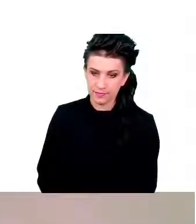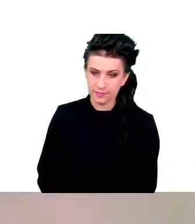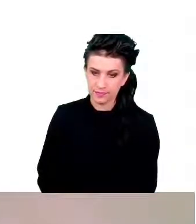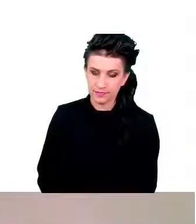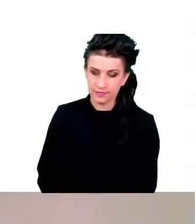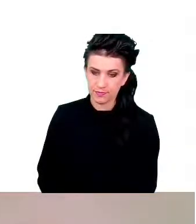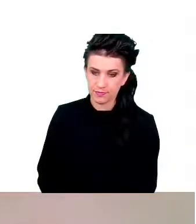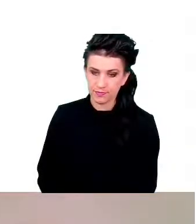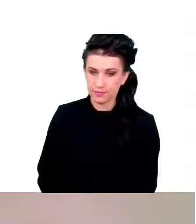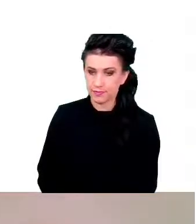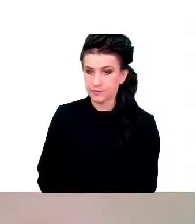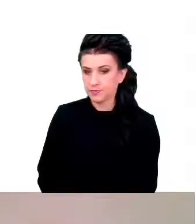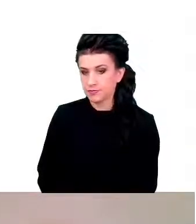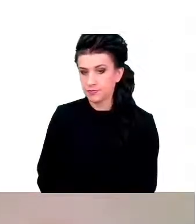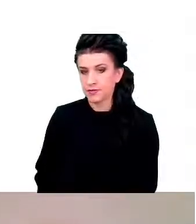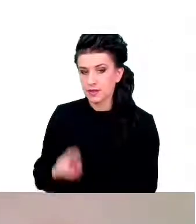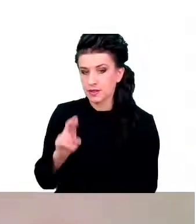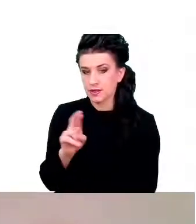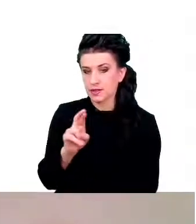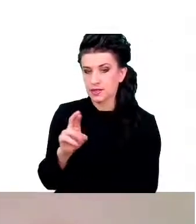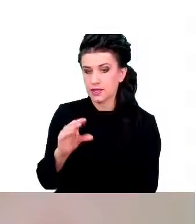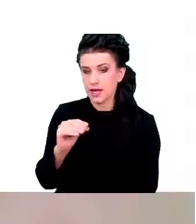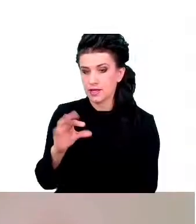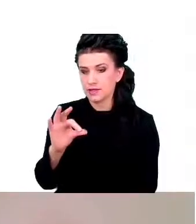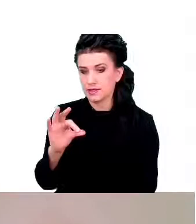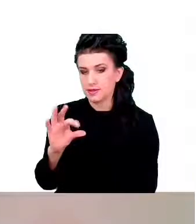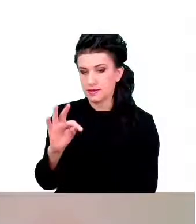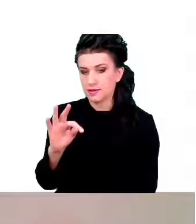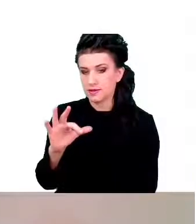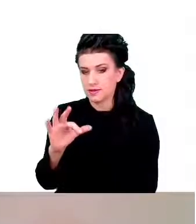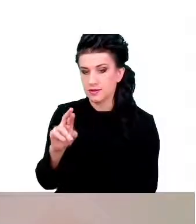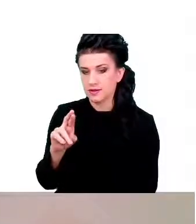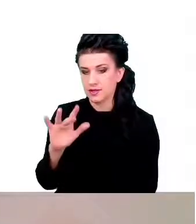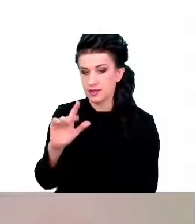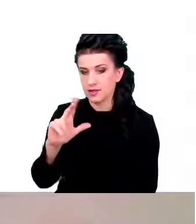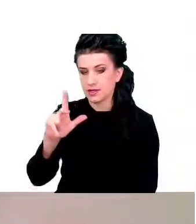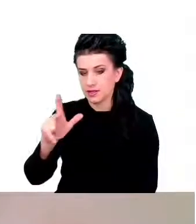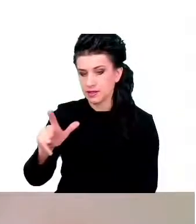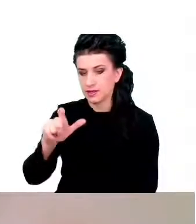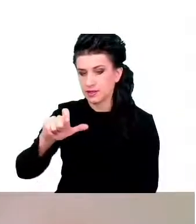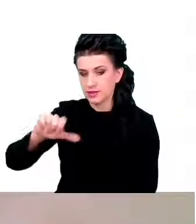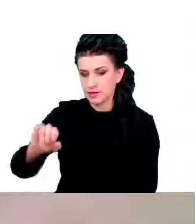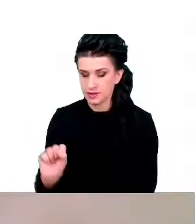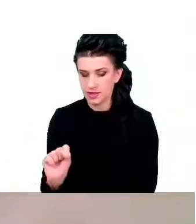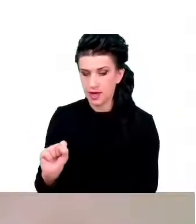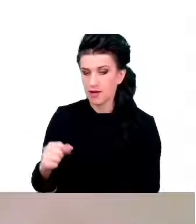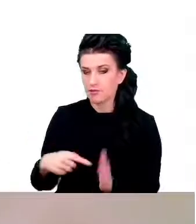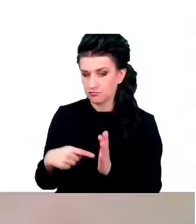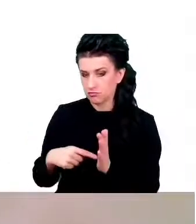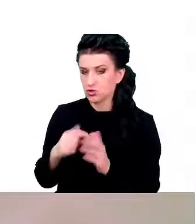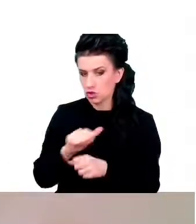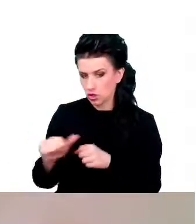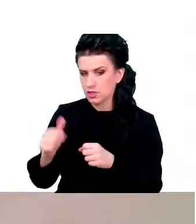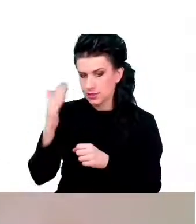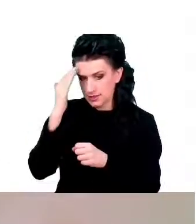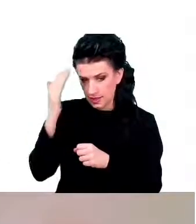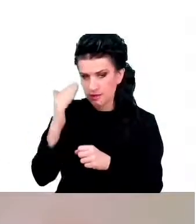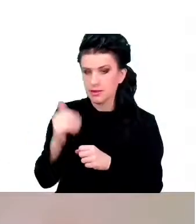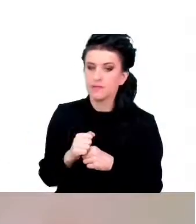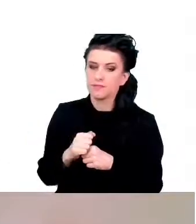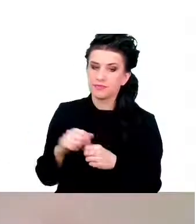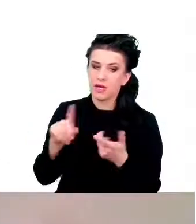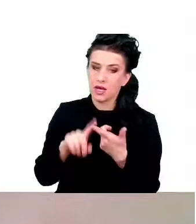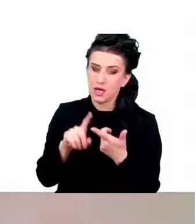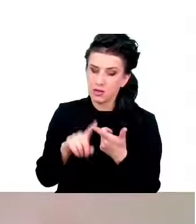Ta restrykcja kaloryczna jest rzeczywiście najlepiej poznanym, a jednym z mniej jeszcze, dotychczas przynajmniej zbadanych